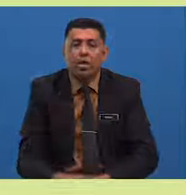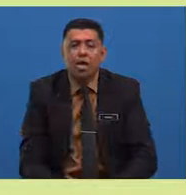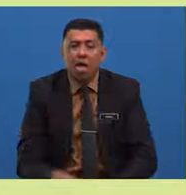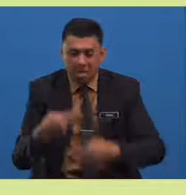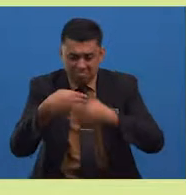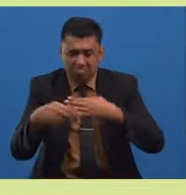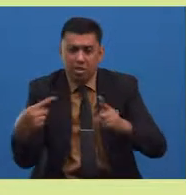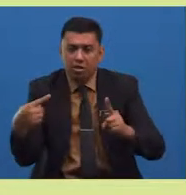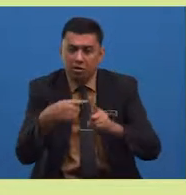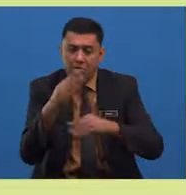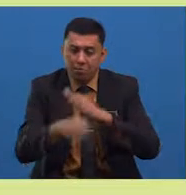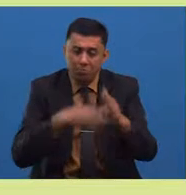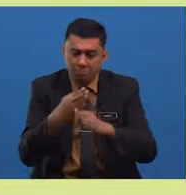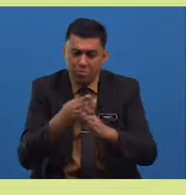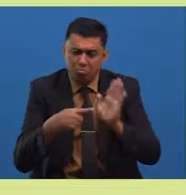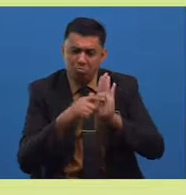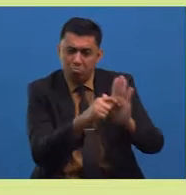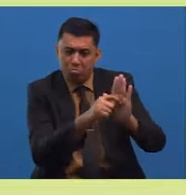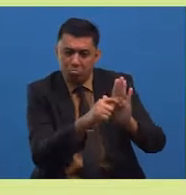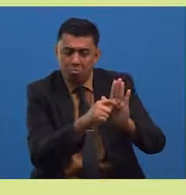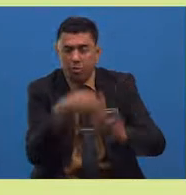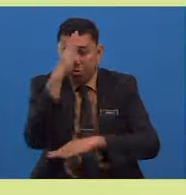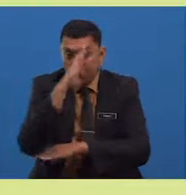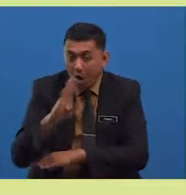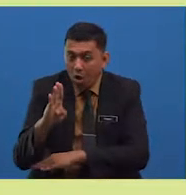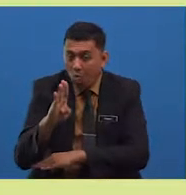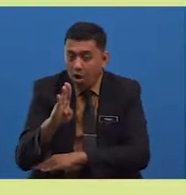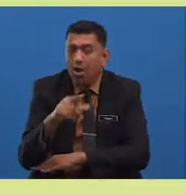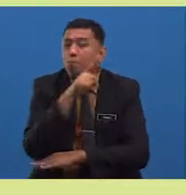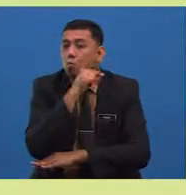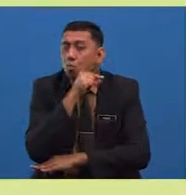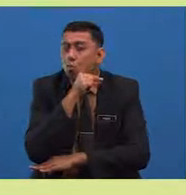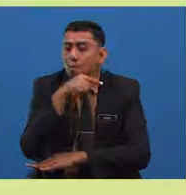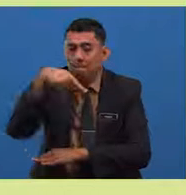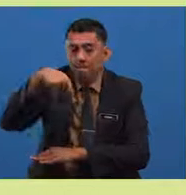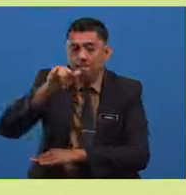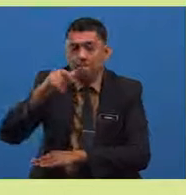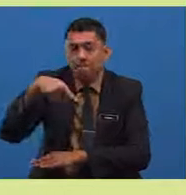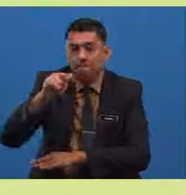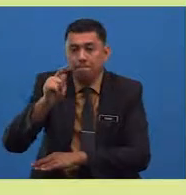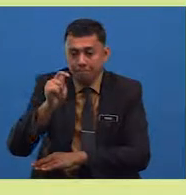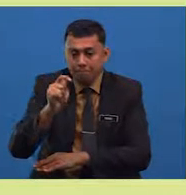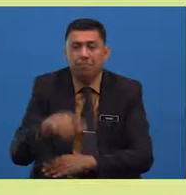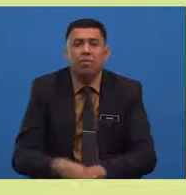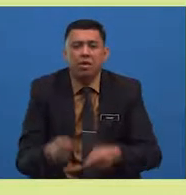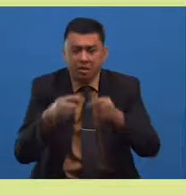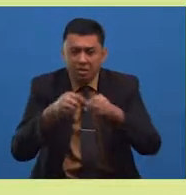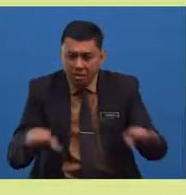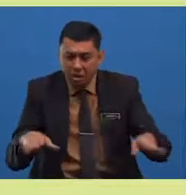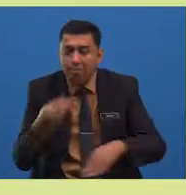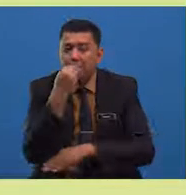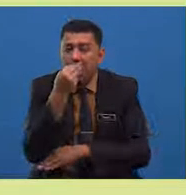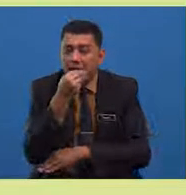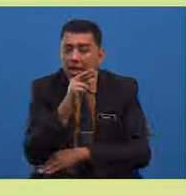bumi menunjukkan tanda bahawa burung pipit tersebut telah memakan